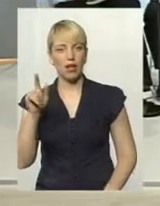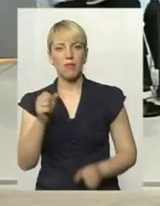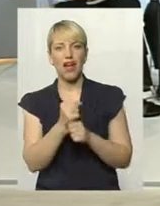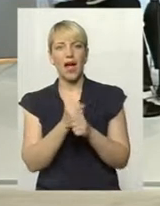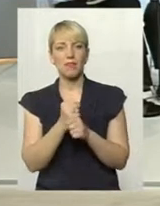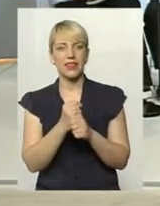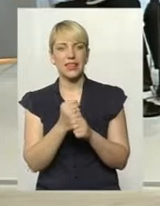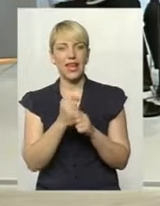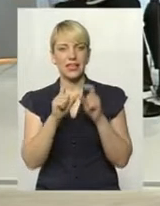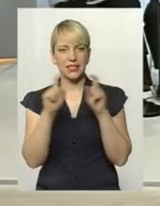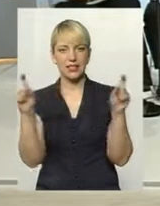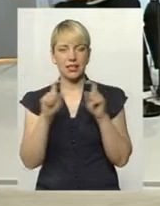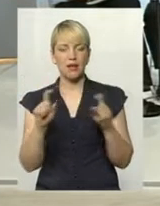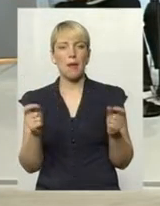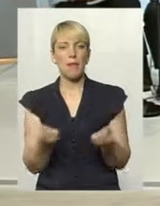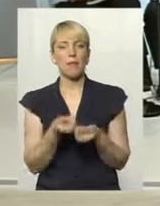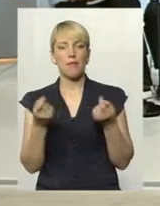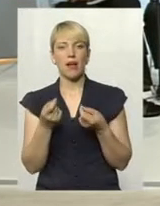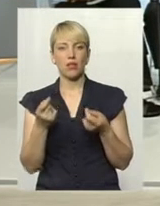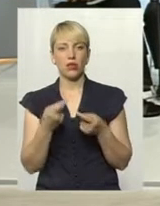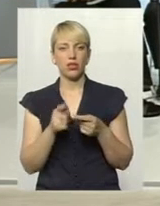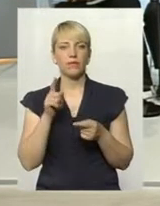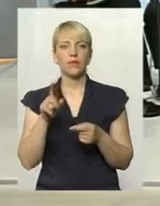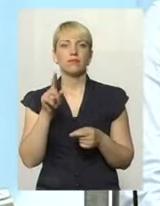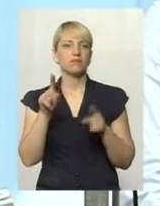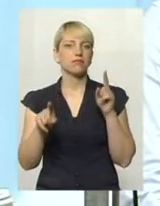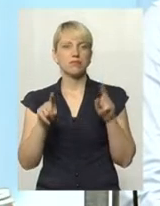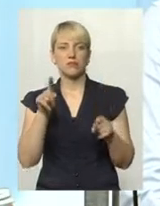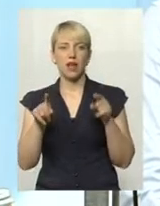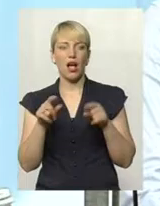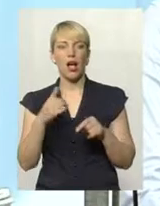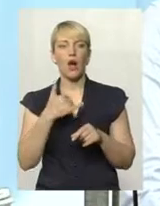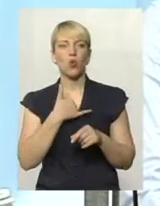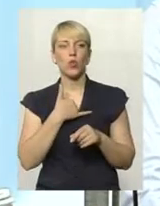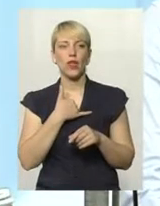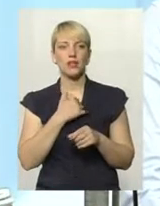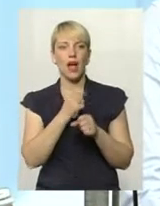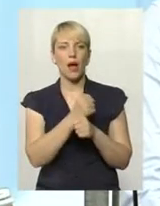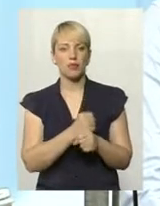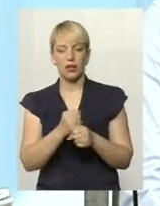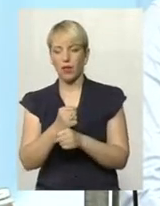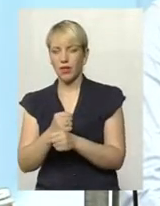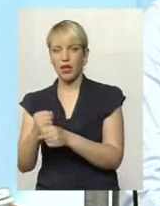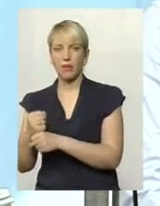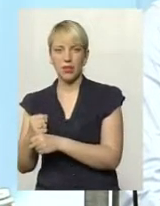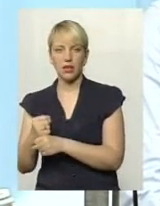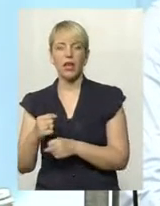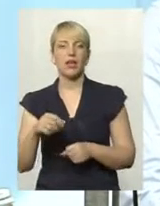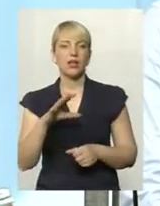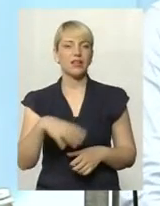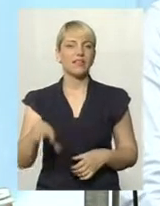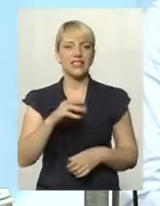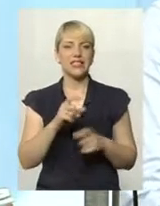їдеш і не зустийнеш. Там десь, може, дві-три аптеки. А в нас аптека на аптеці. І всі вони,